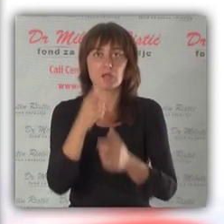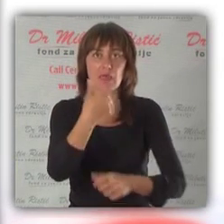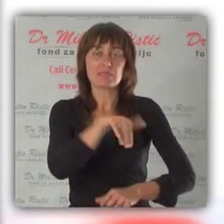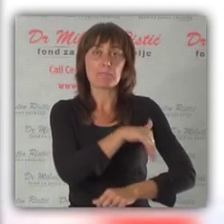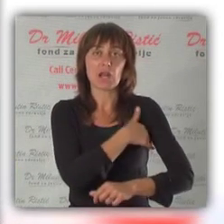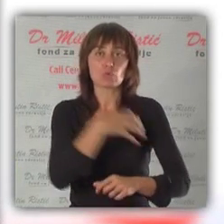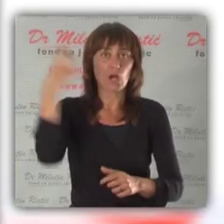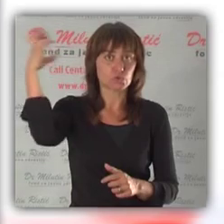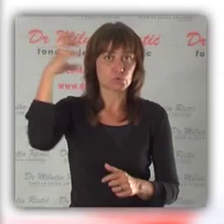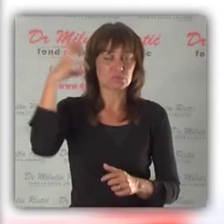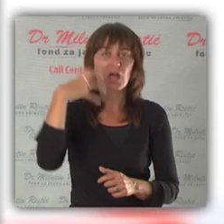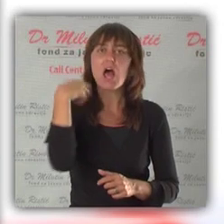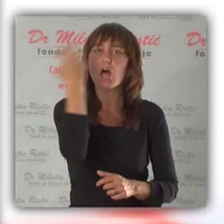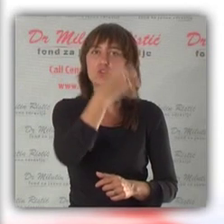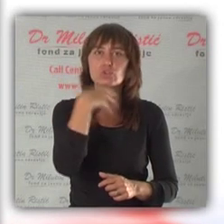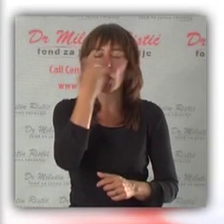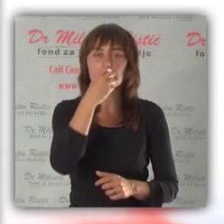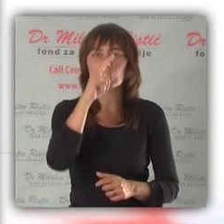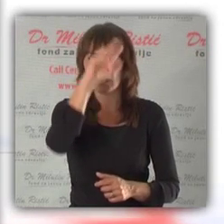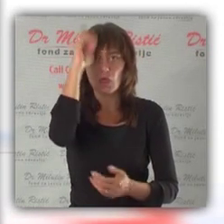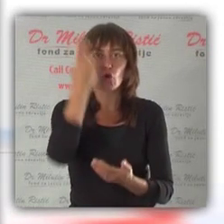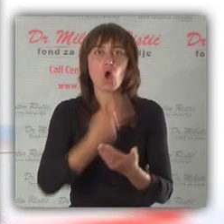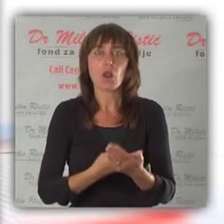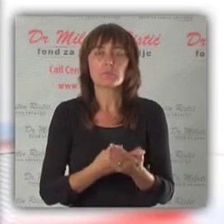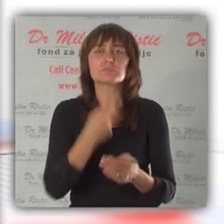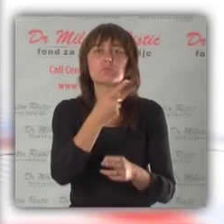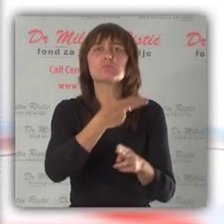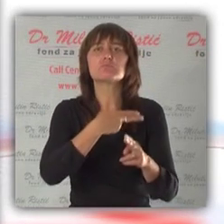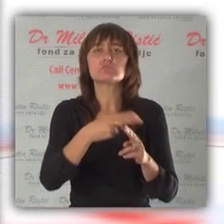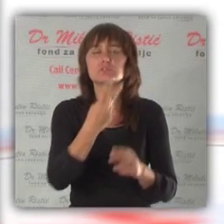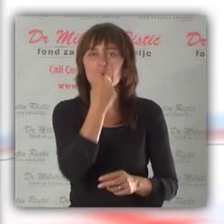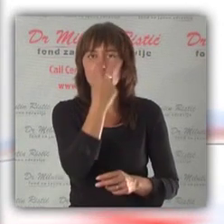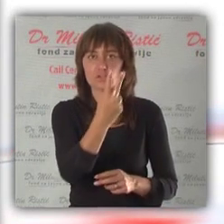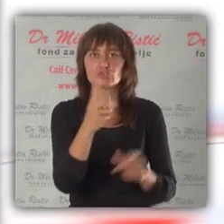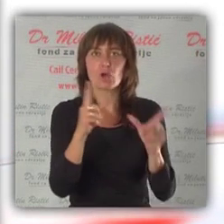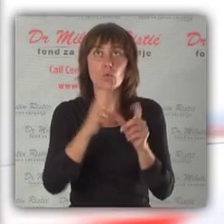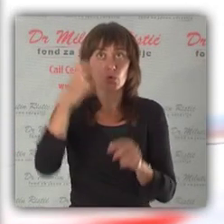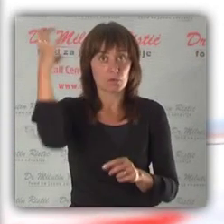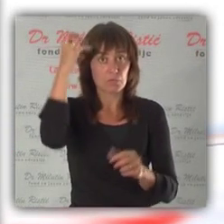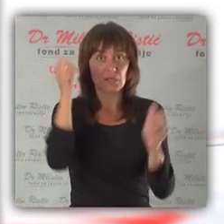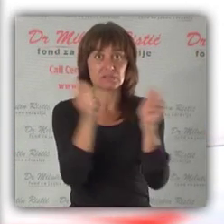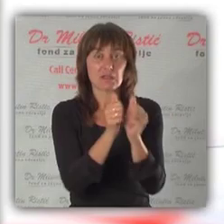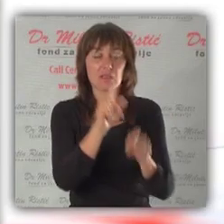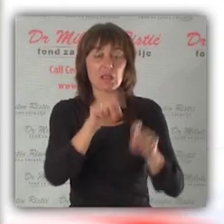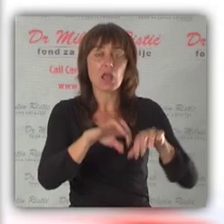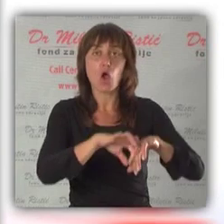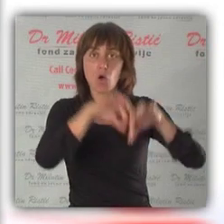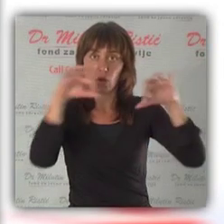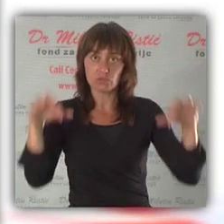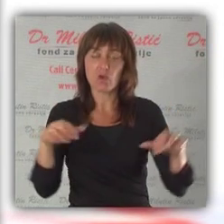temperaturi, najčešće to temperatura suza. Topotni kolaps je nešto što se često vidja u sklopu